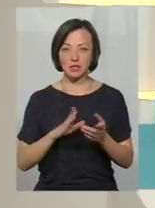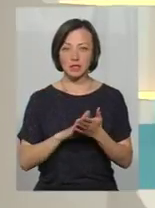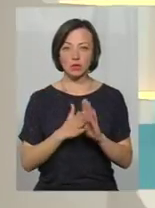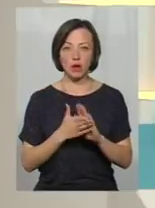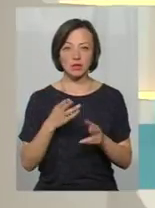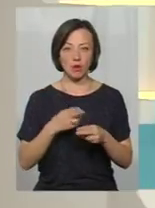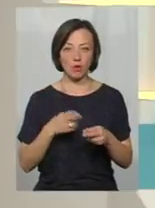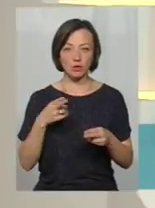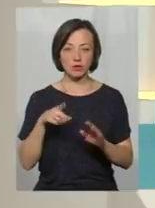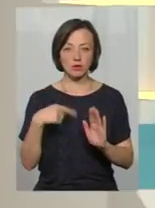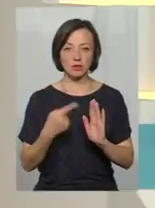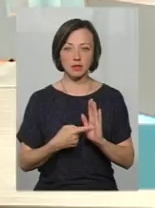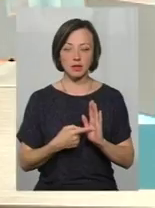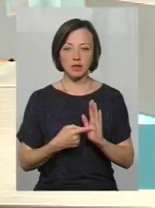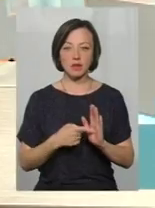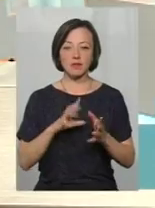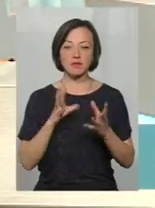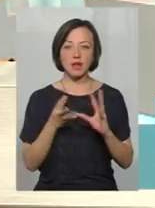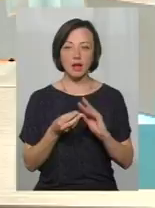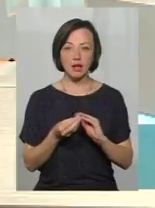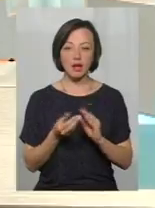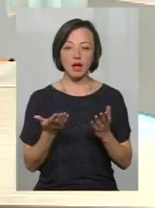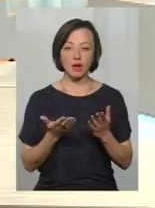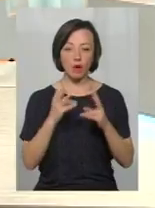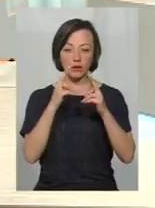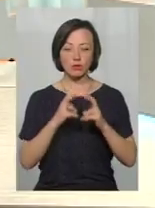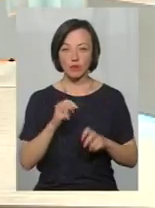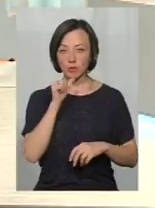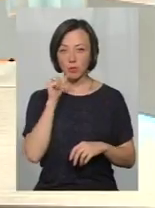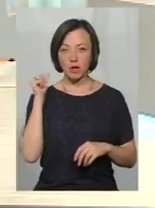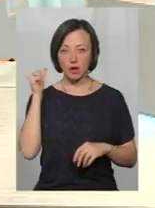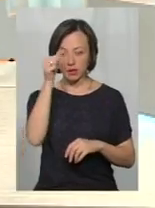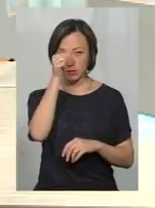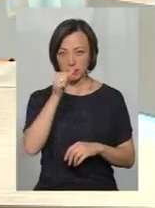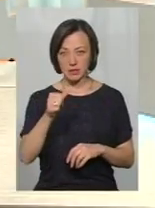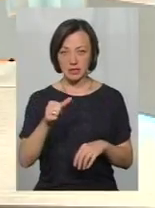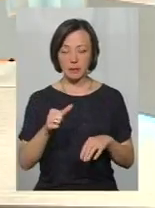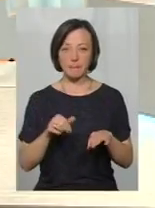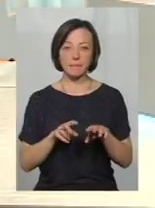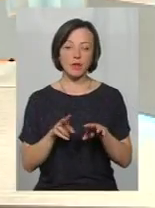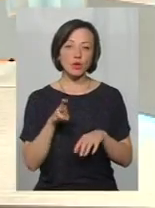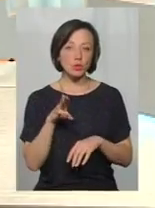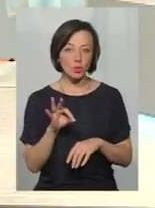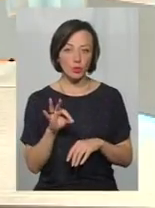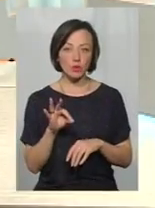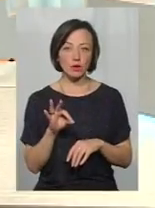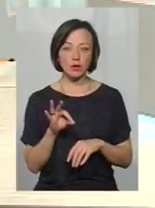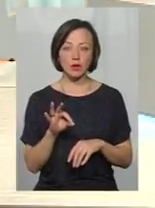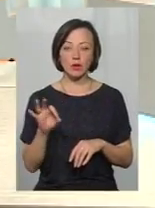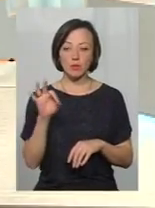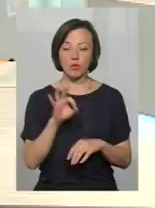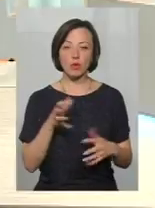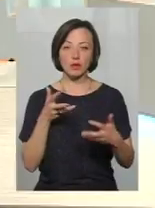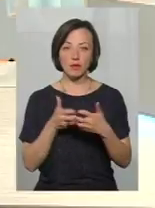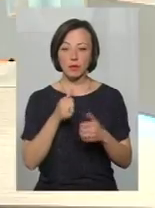загострюється? Ну, взагалі, якщо аналізувати попередній місяць, до прикладу, з таким самим місяцем минулого року, то щодо ДТП,